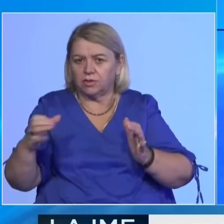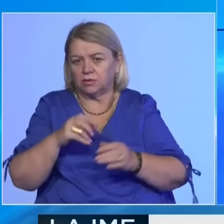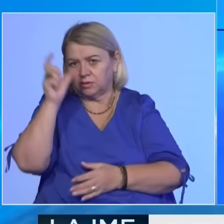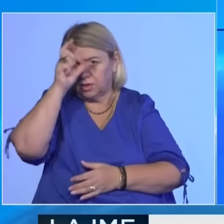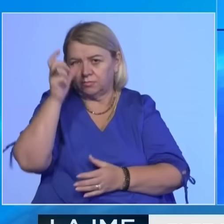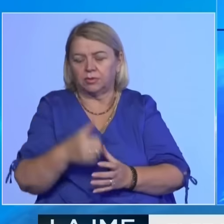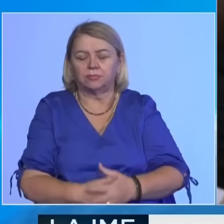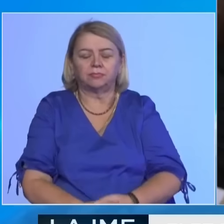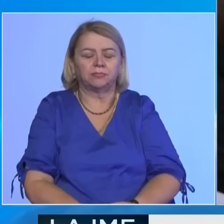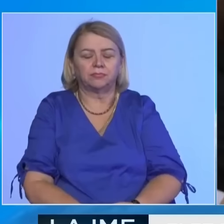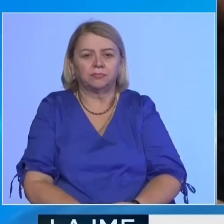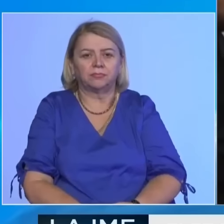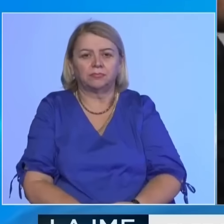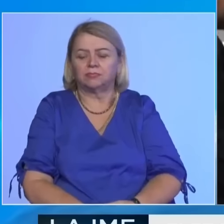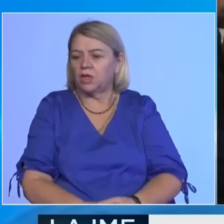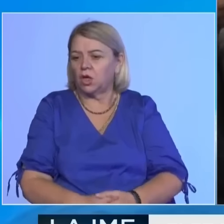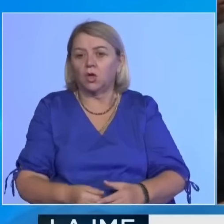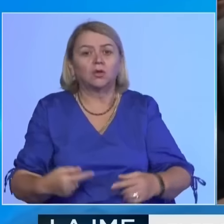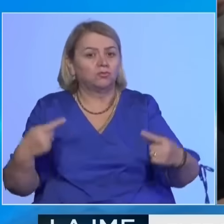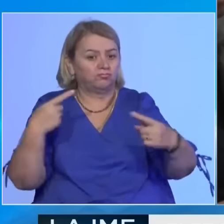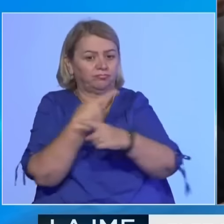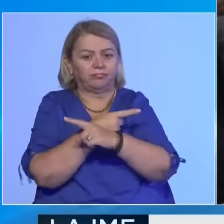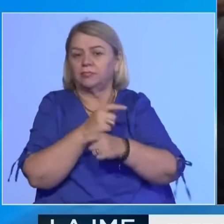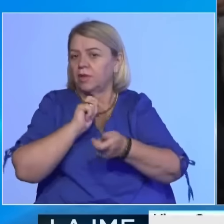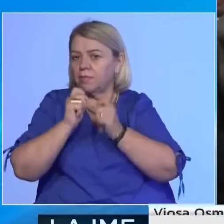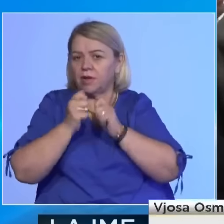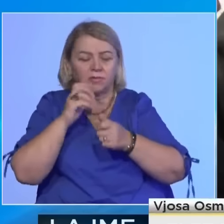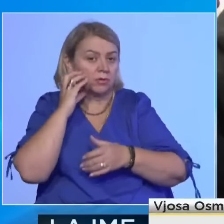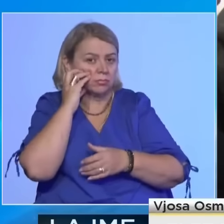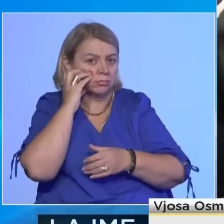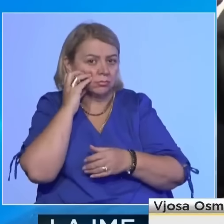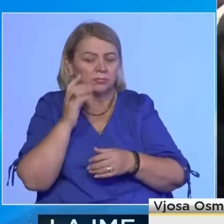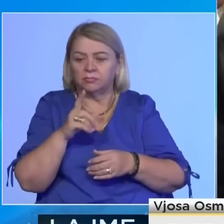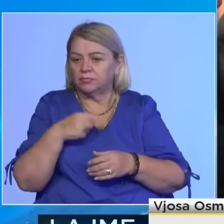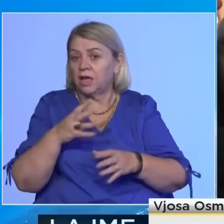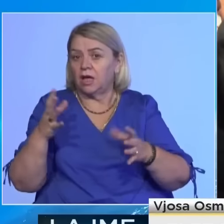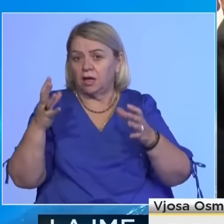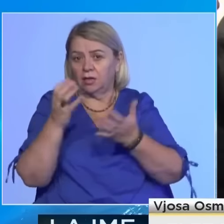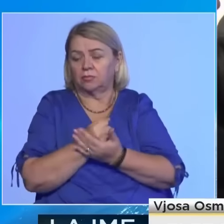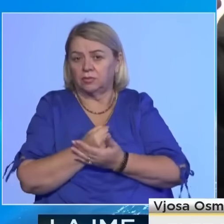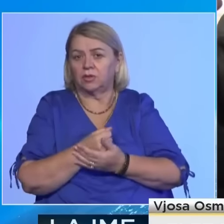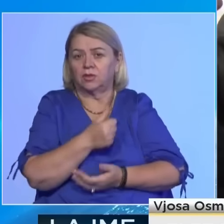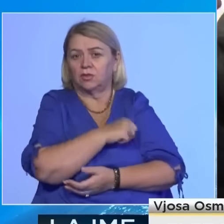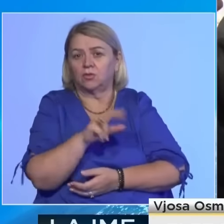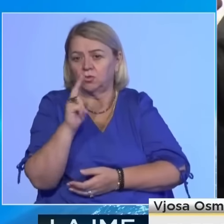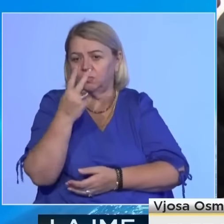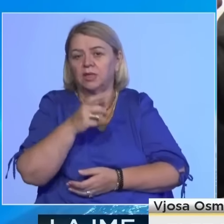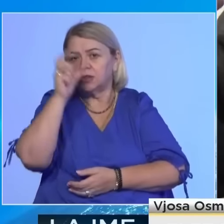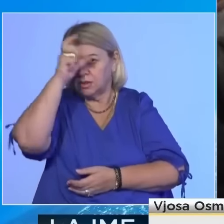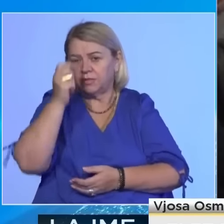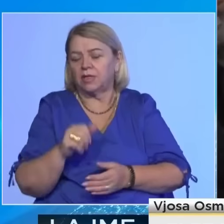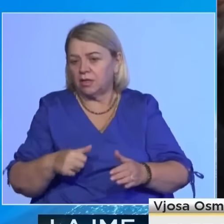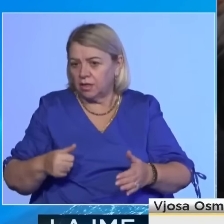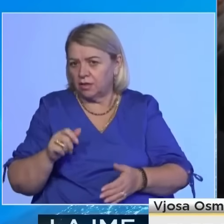sërbis. Në kundërshtim me të gjitha marveshjet e Bruxellit të cilat janë arritur në këto 12 vite, sërbia edhe